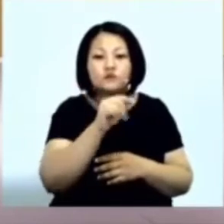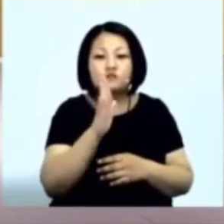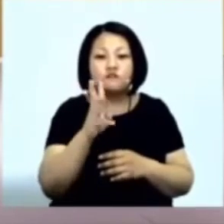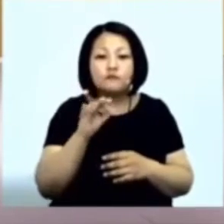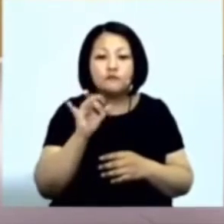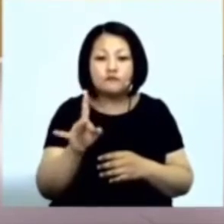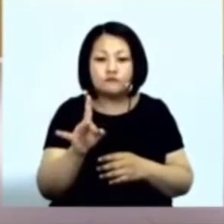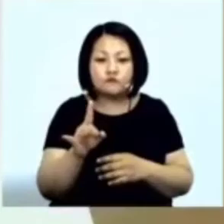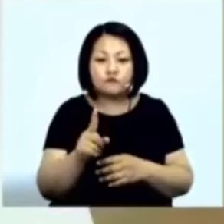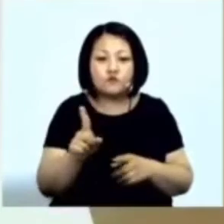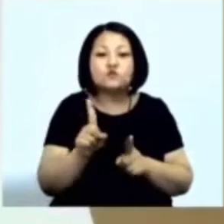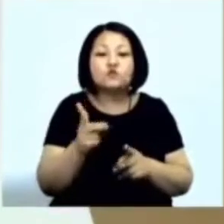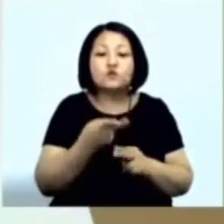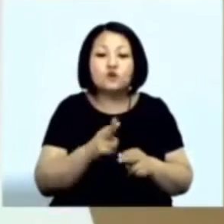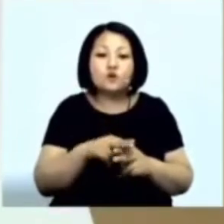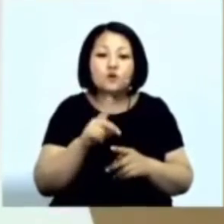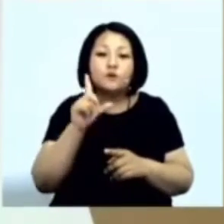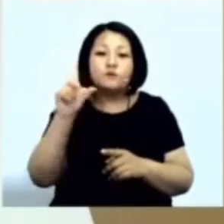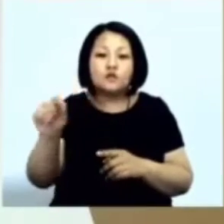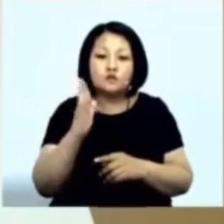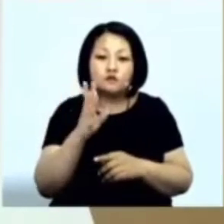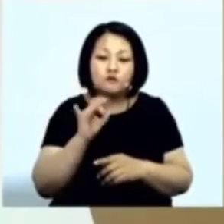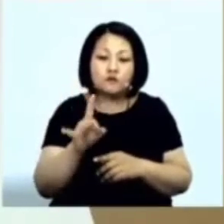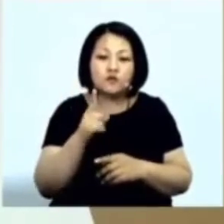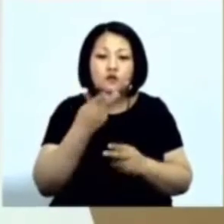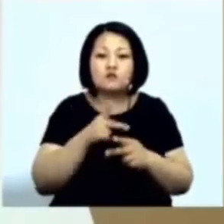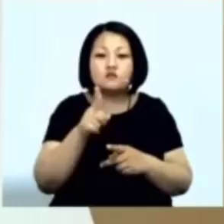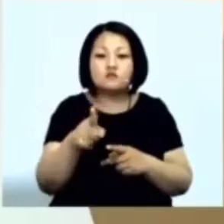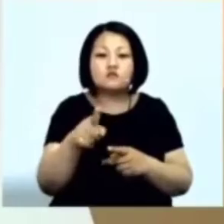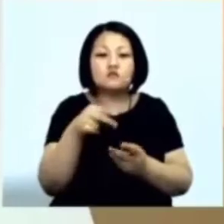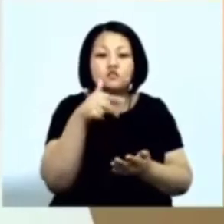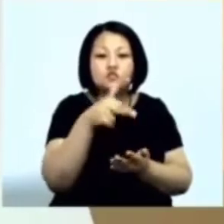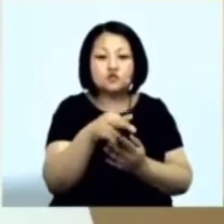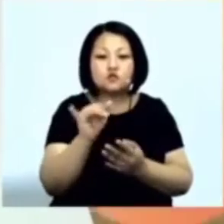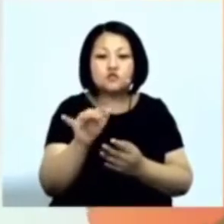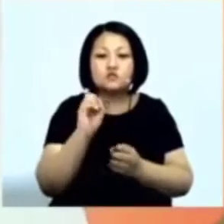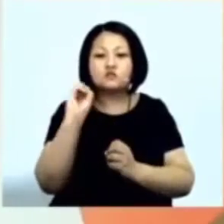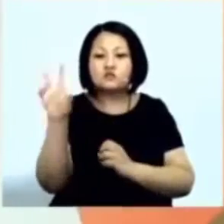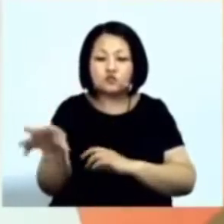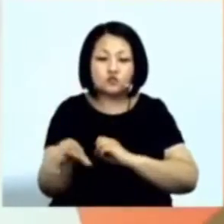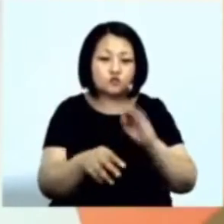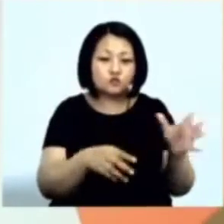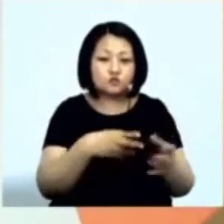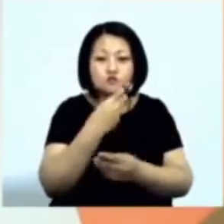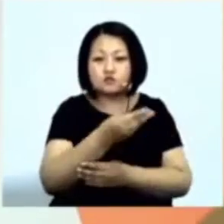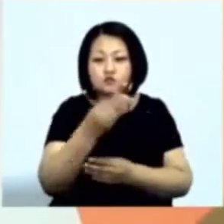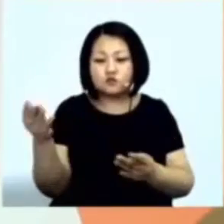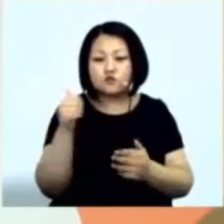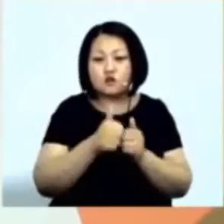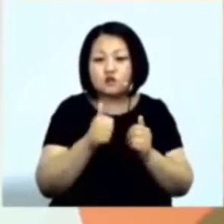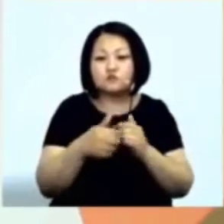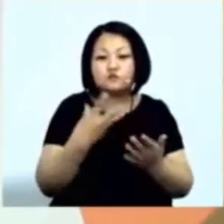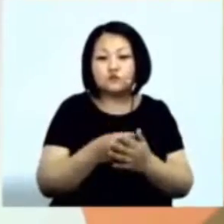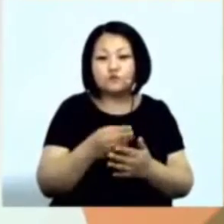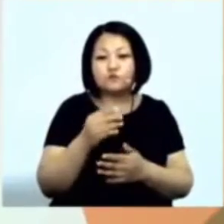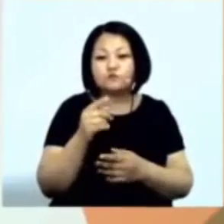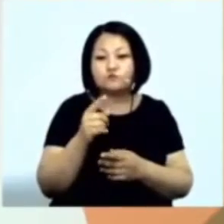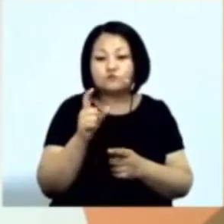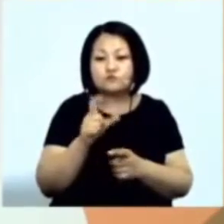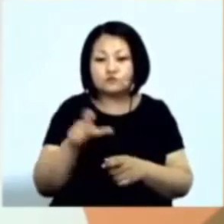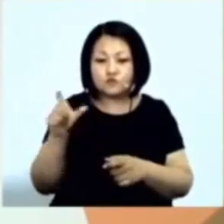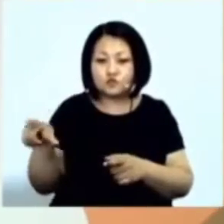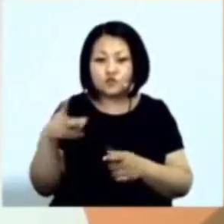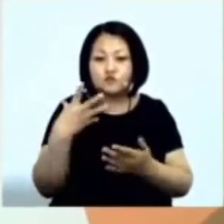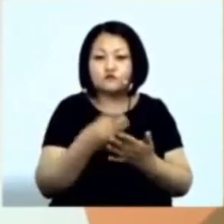такое пойти в мир? Это ты идешь и раздаешь сердце Ты отдаешь каждому Своему партнеру сердце Ты отдаешь свои